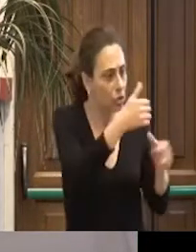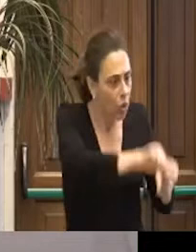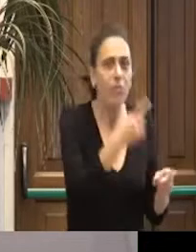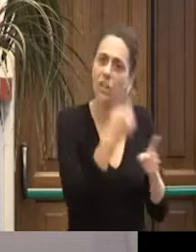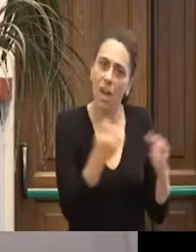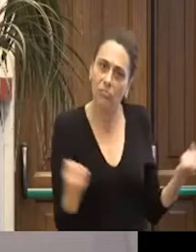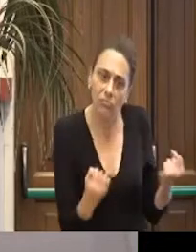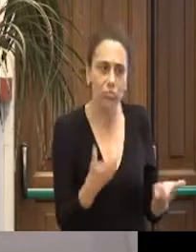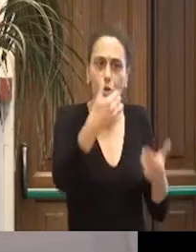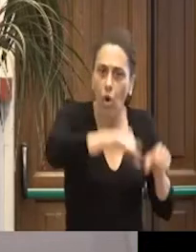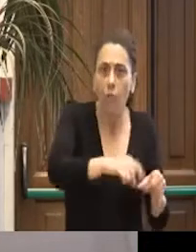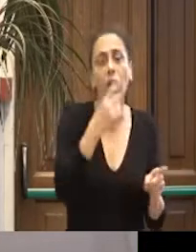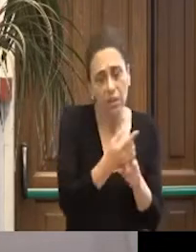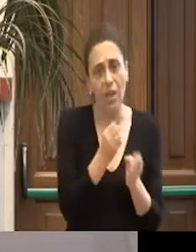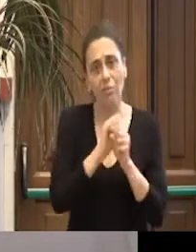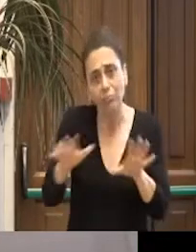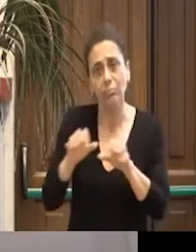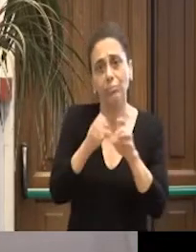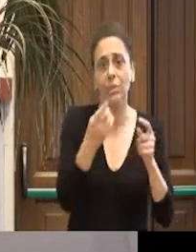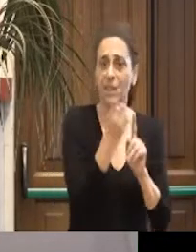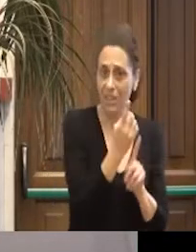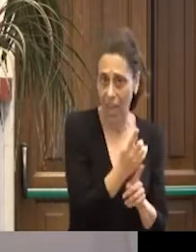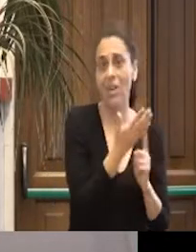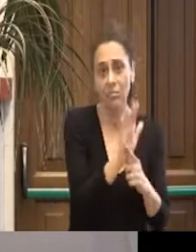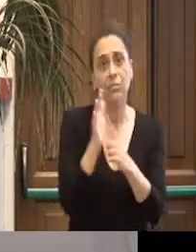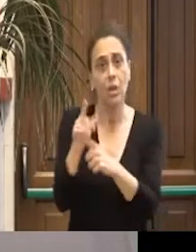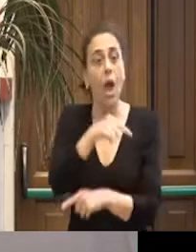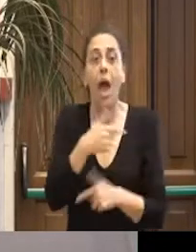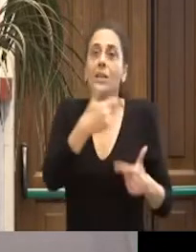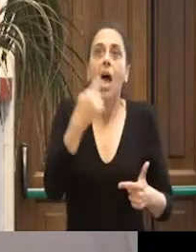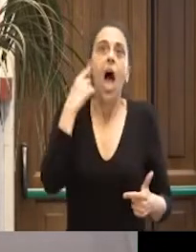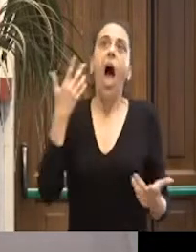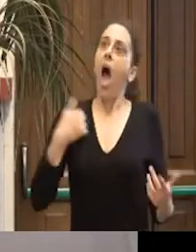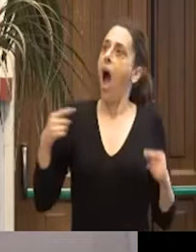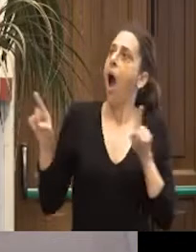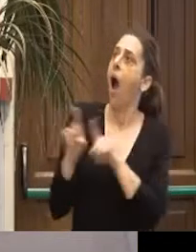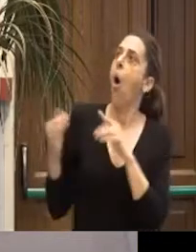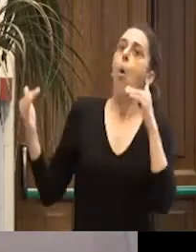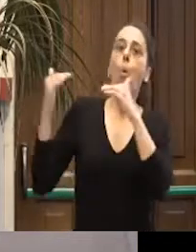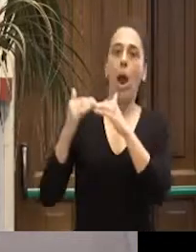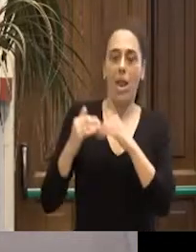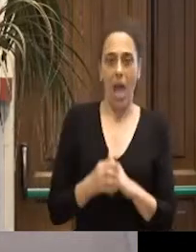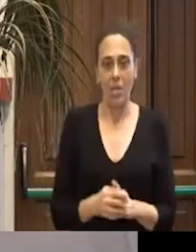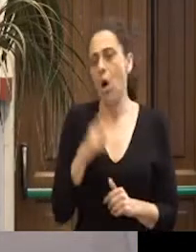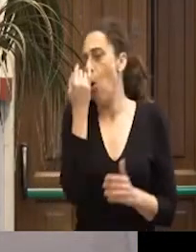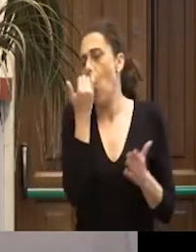persone che hanno diritto a considerazioni di uguaglianza. Dicevo l'anticipo di Antonello e chiudo,